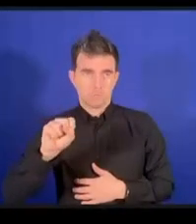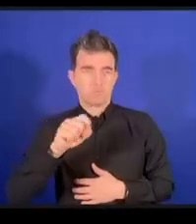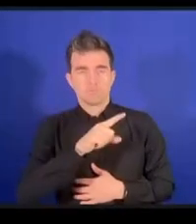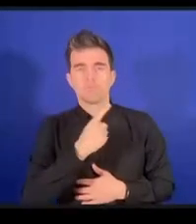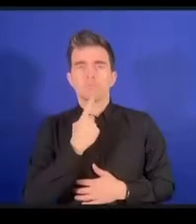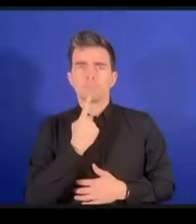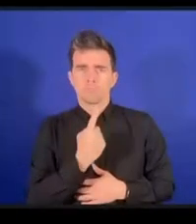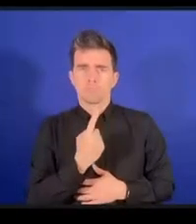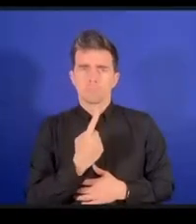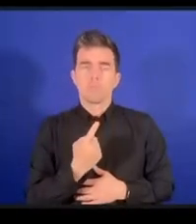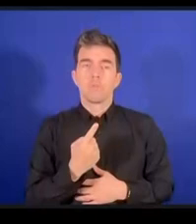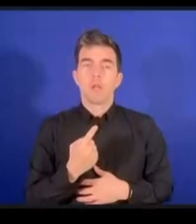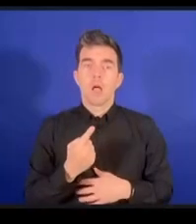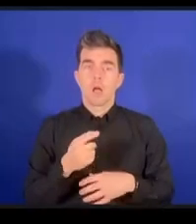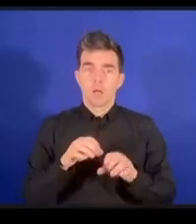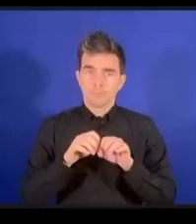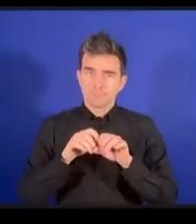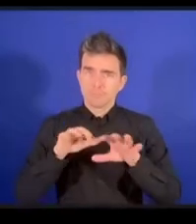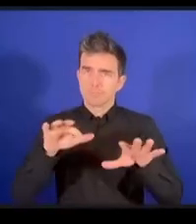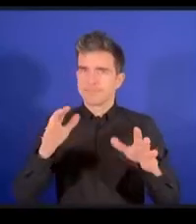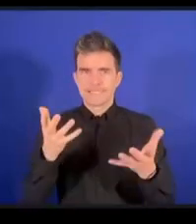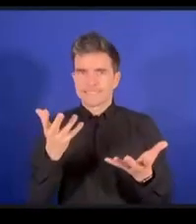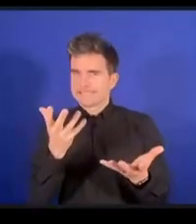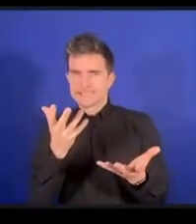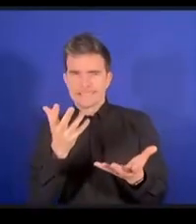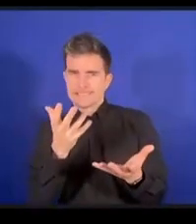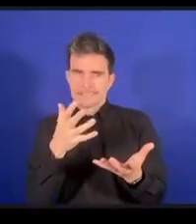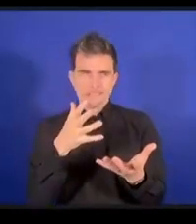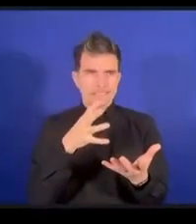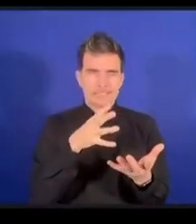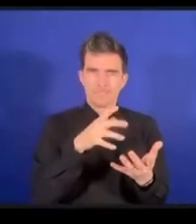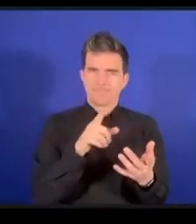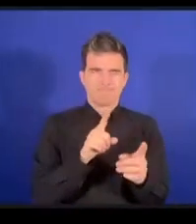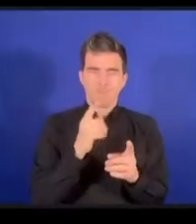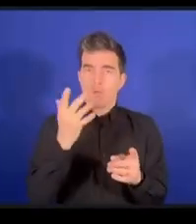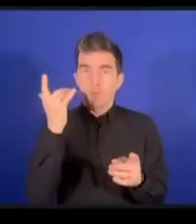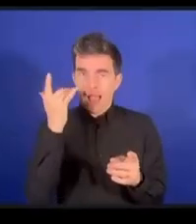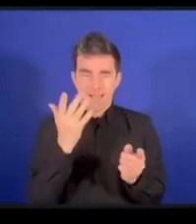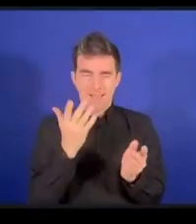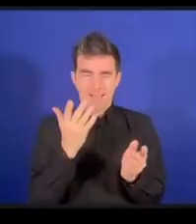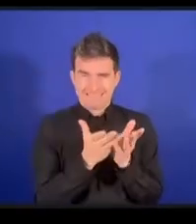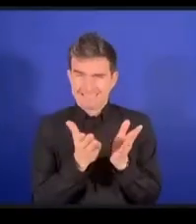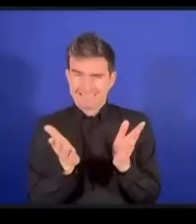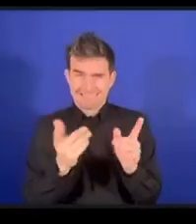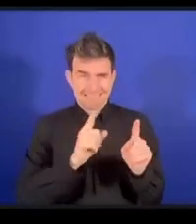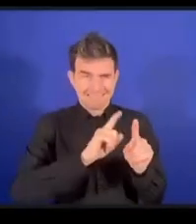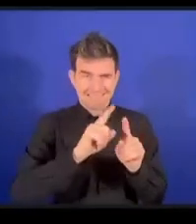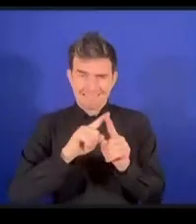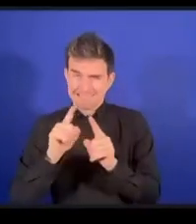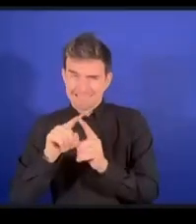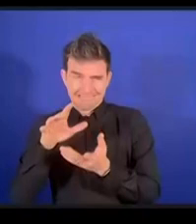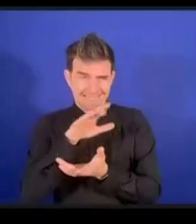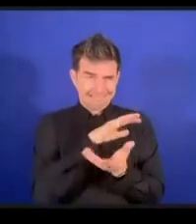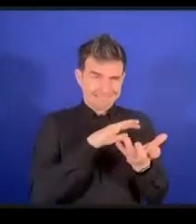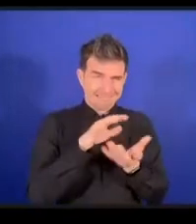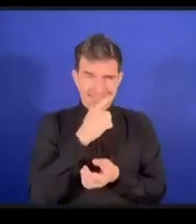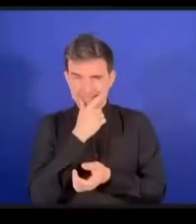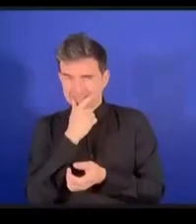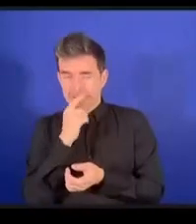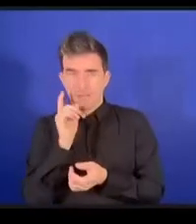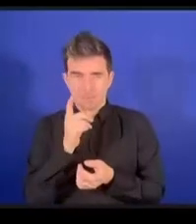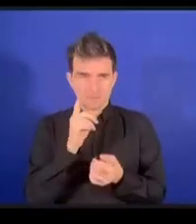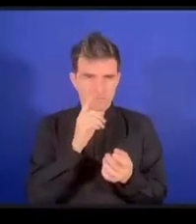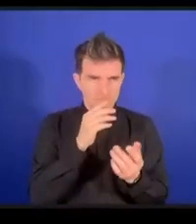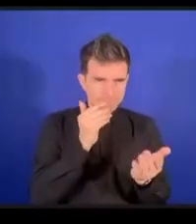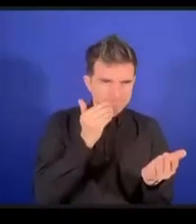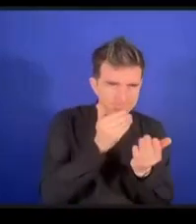こでいろんな形で特に業界に近づかなければいけないと思うんですそのやり方としては